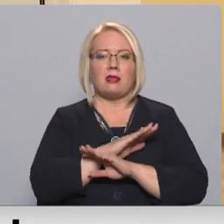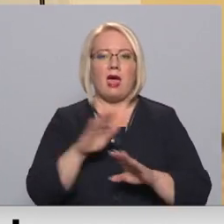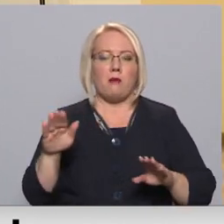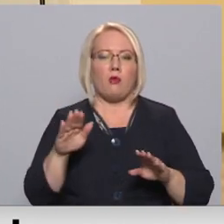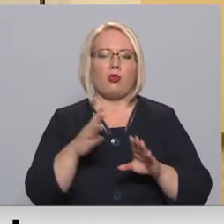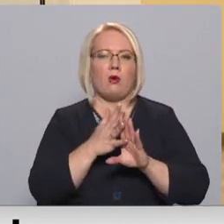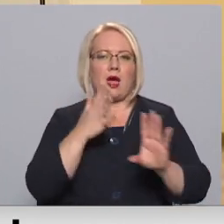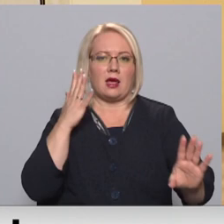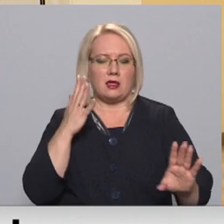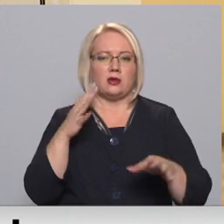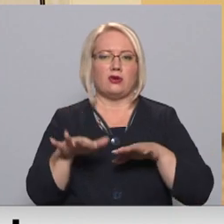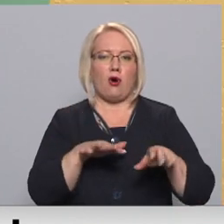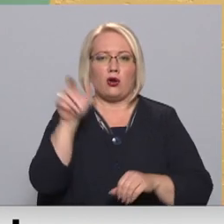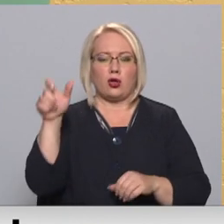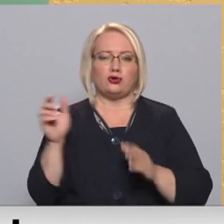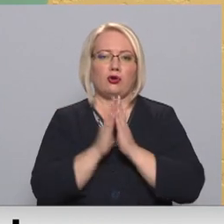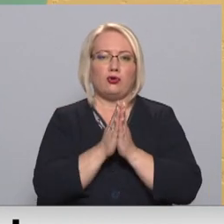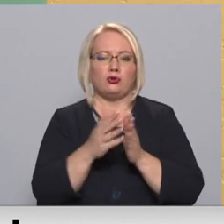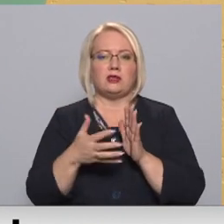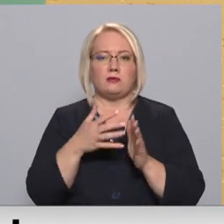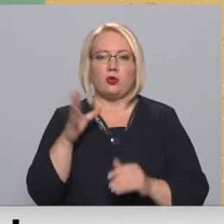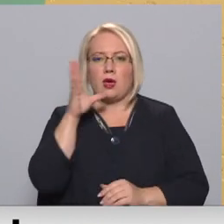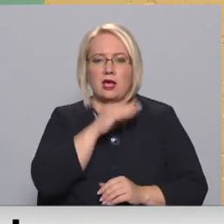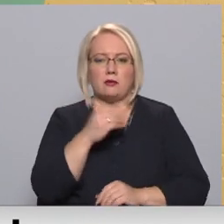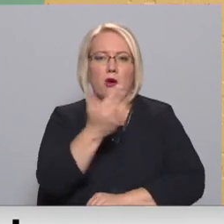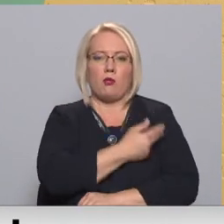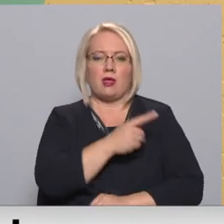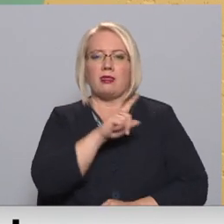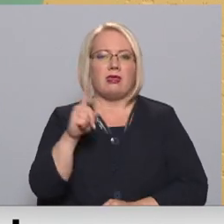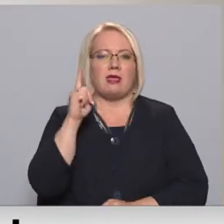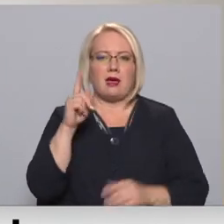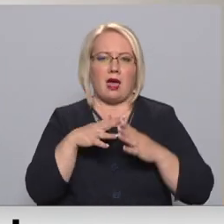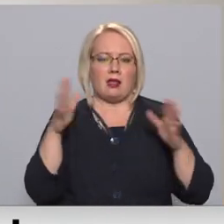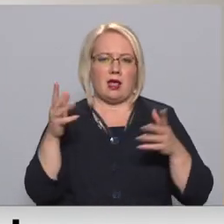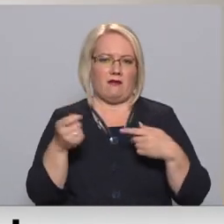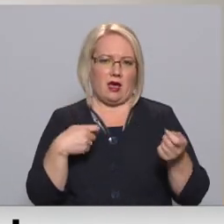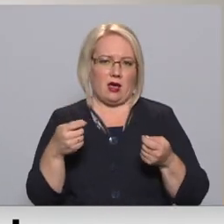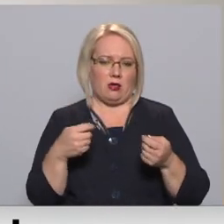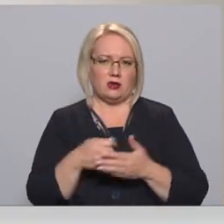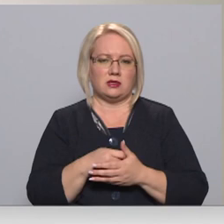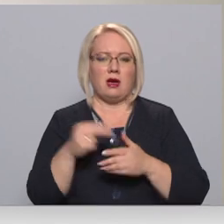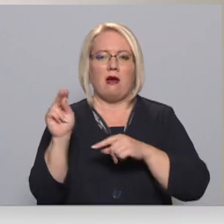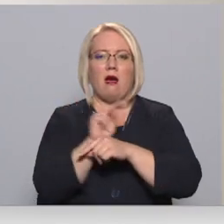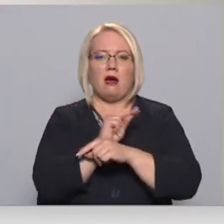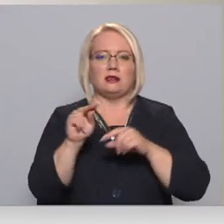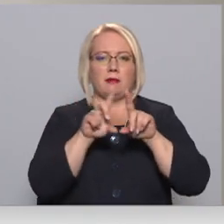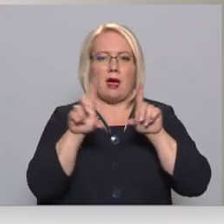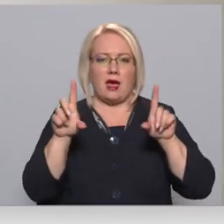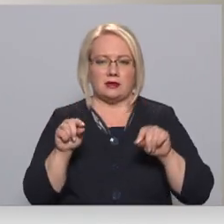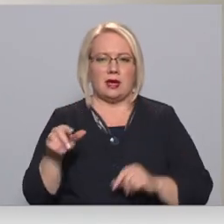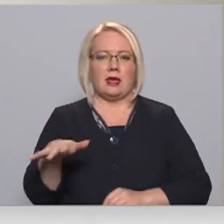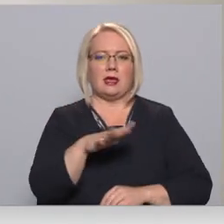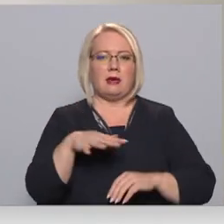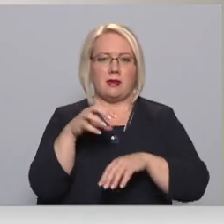dzīvās rindas, organizatori lūdz izmantot iespēju potēties ne tikai lielveikalos. Ārsniecības iestāds, ģimenes